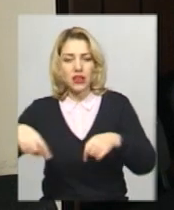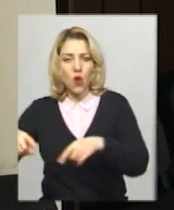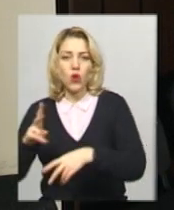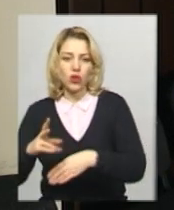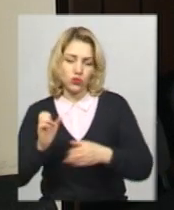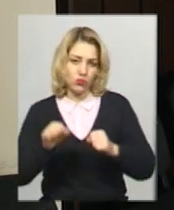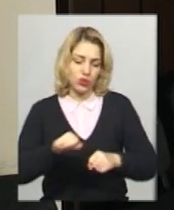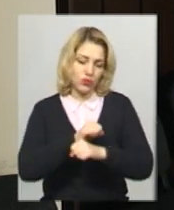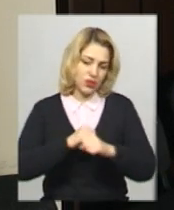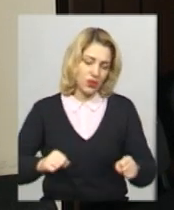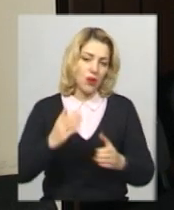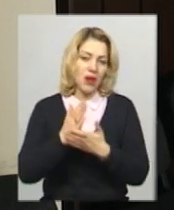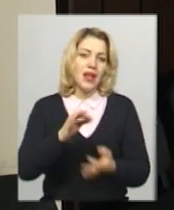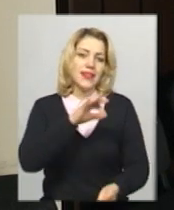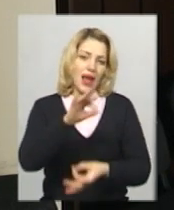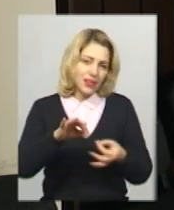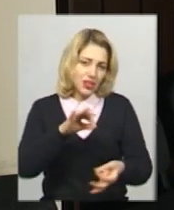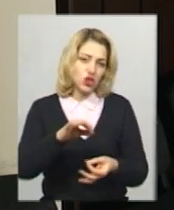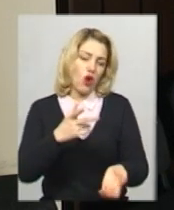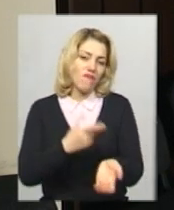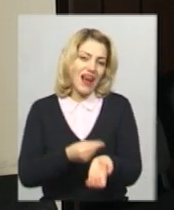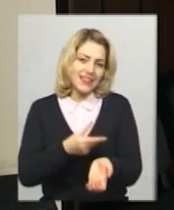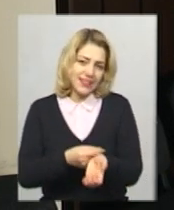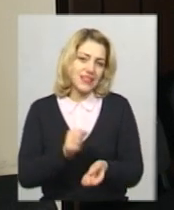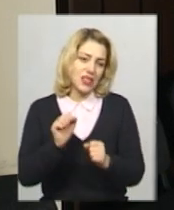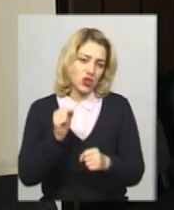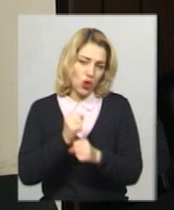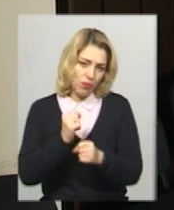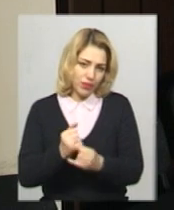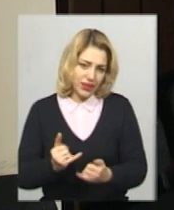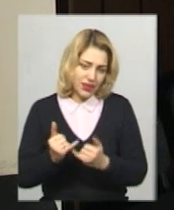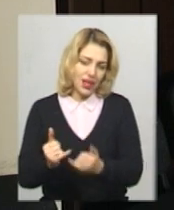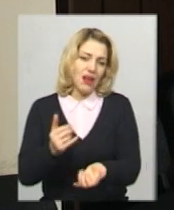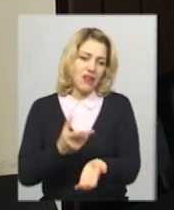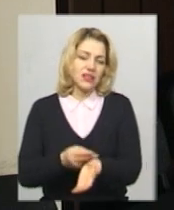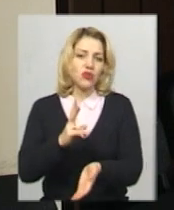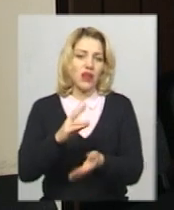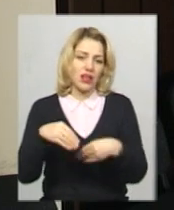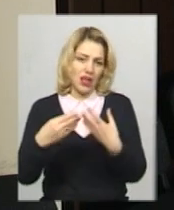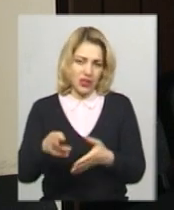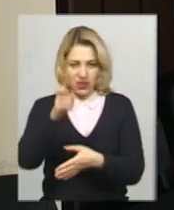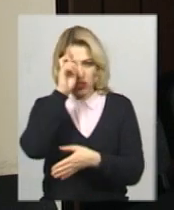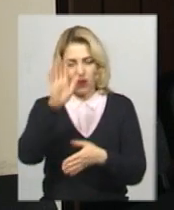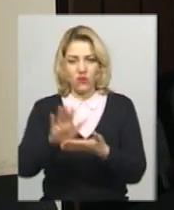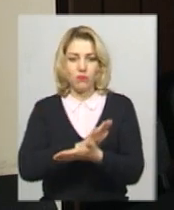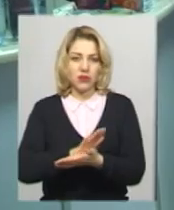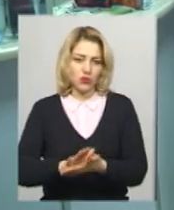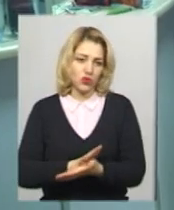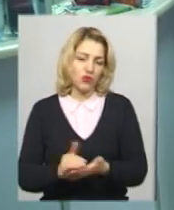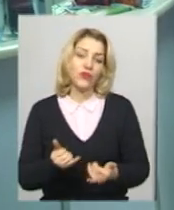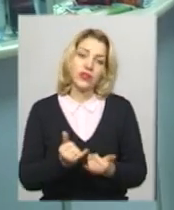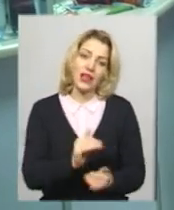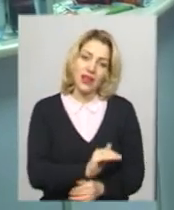сміло, маючи надлишок вакцини, зробити вакциною та, яка надається державою безкоштовно для щеплення дітей.